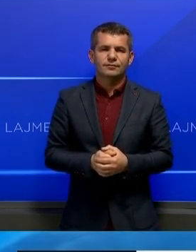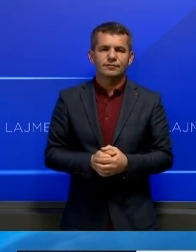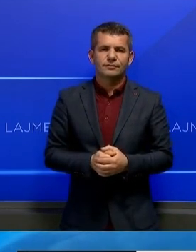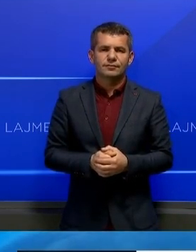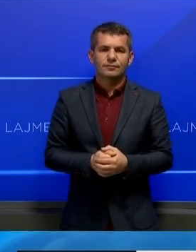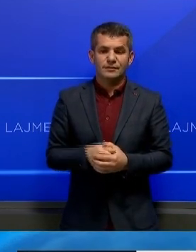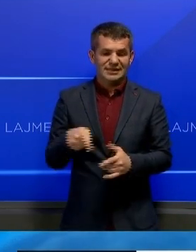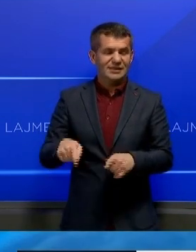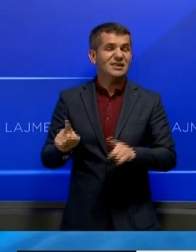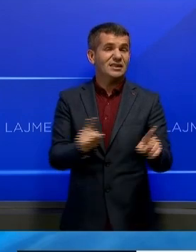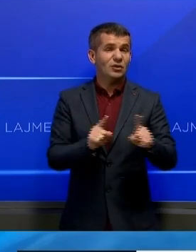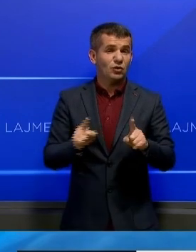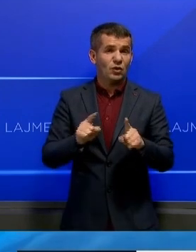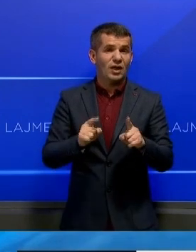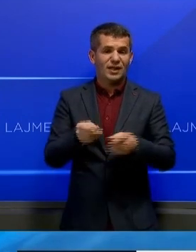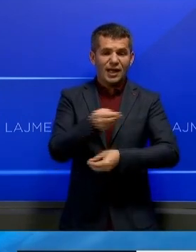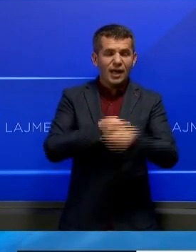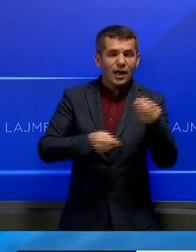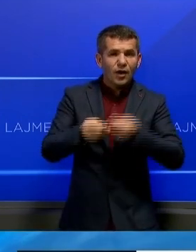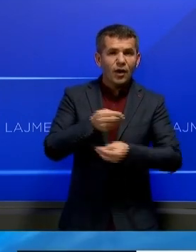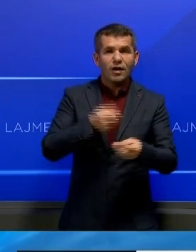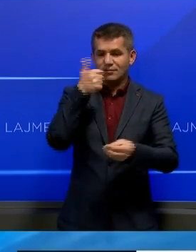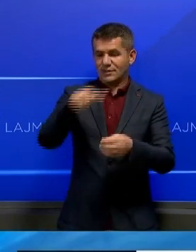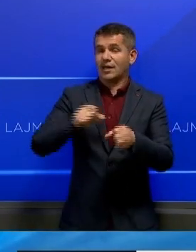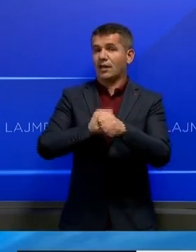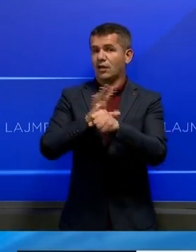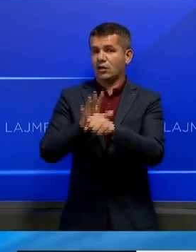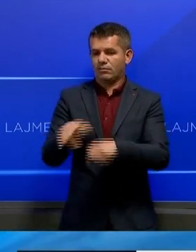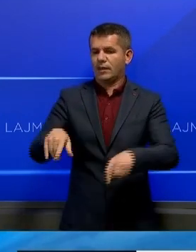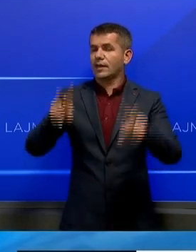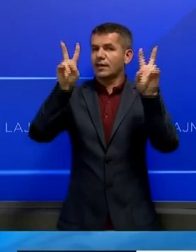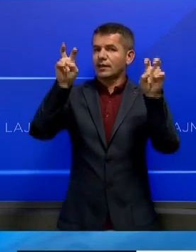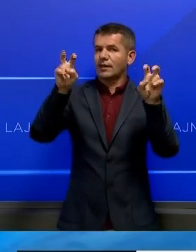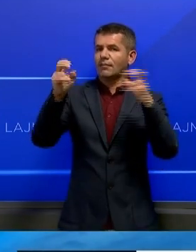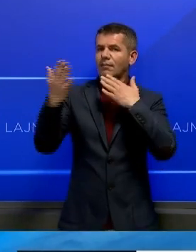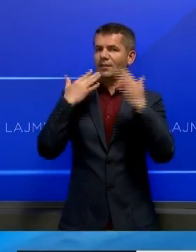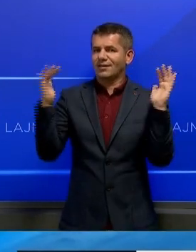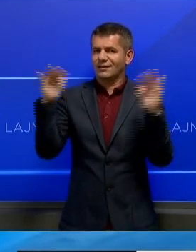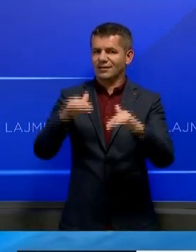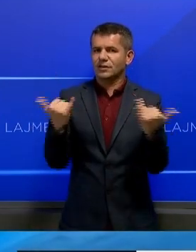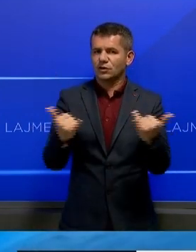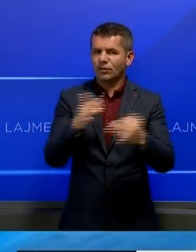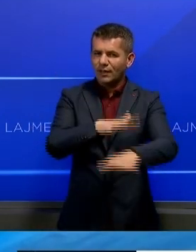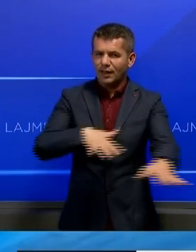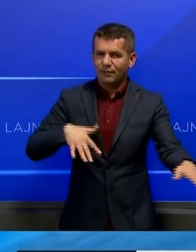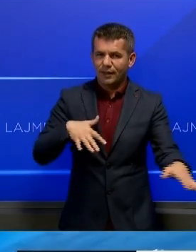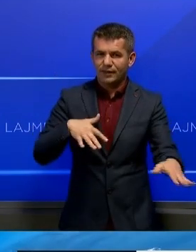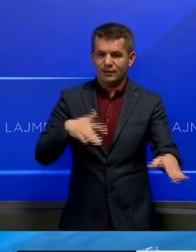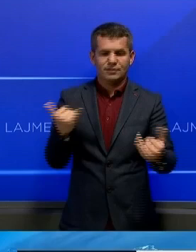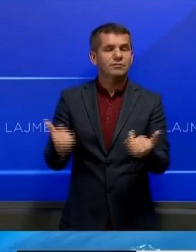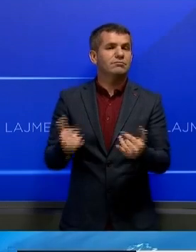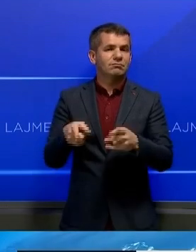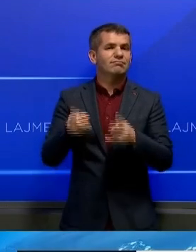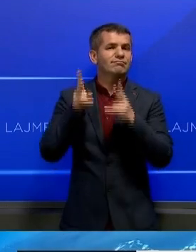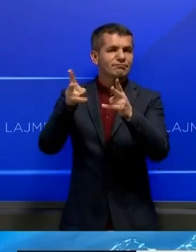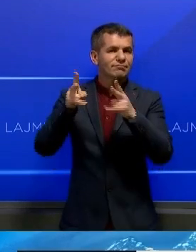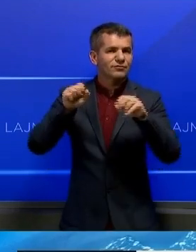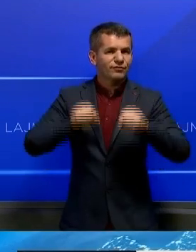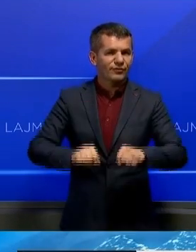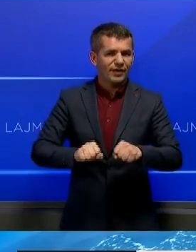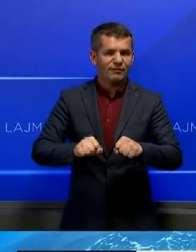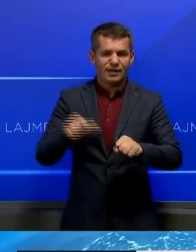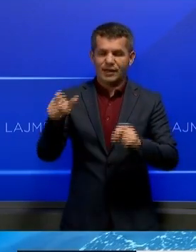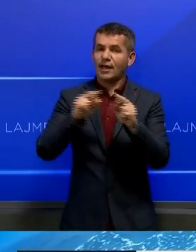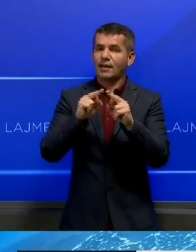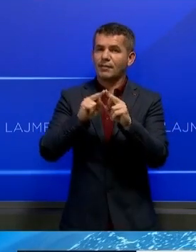Gjendja ekonomike si shkaki pandemis Covid-19 ishte tema që mlo dhe ligjvansit. Deputetet opozitarë akuzuan qeverine drejtuar nga Krye